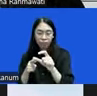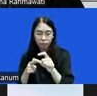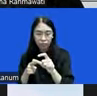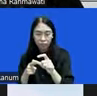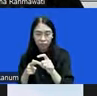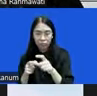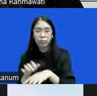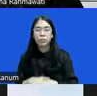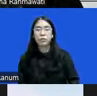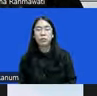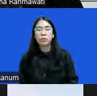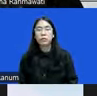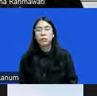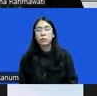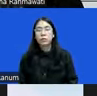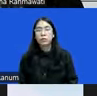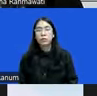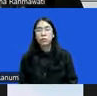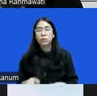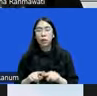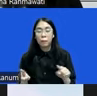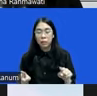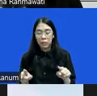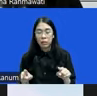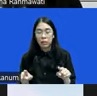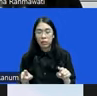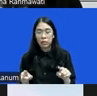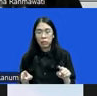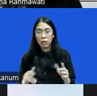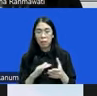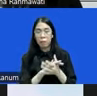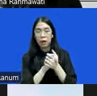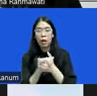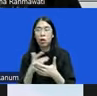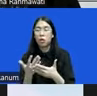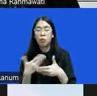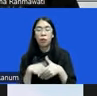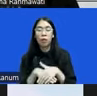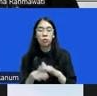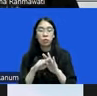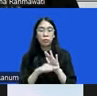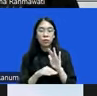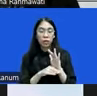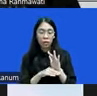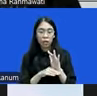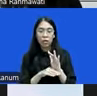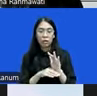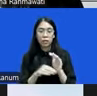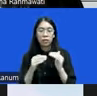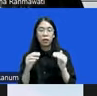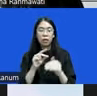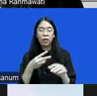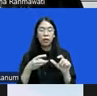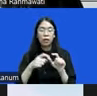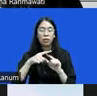pengenalan ataupun dimasukkannya kebijakan keadaan restoratif restoratif di Indonesia itu